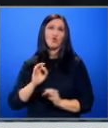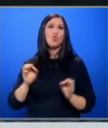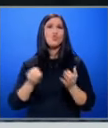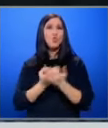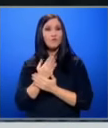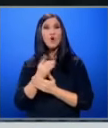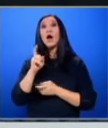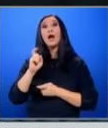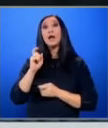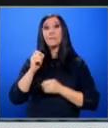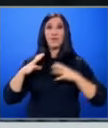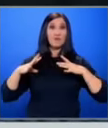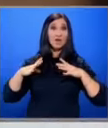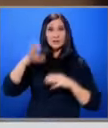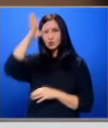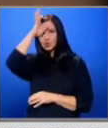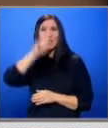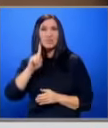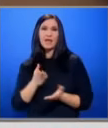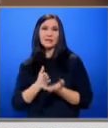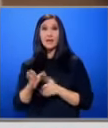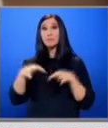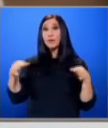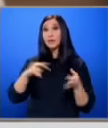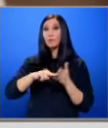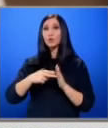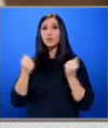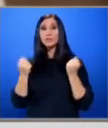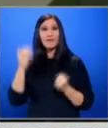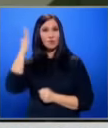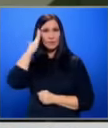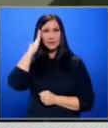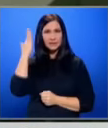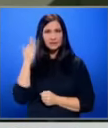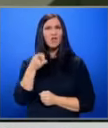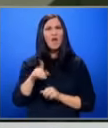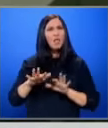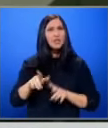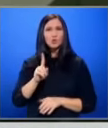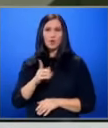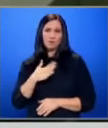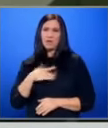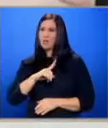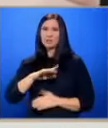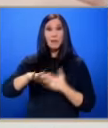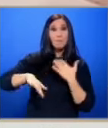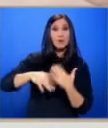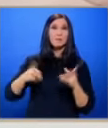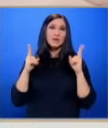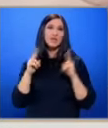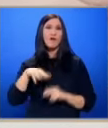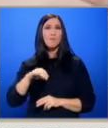вакансия за учениците Не е сред мерките планирани от Здравното министерство Това е нещо, което ние не се бъркаме Решава го моно